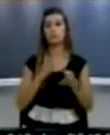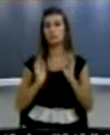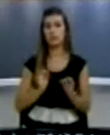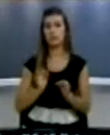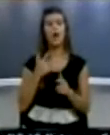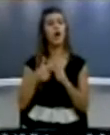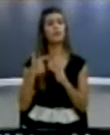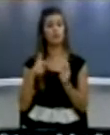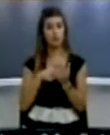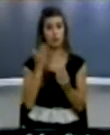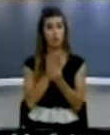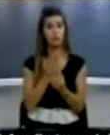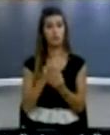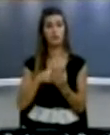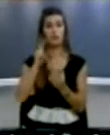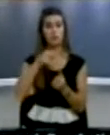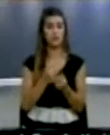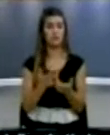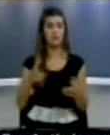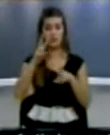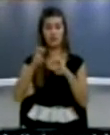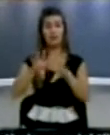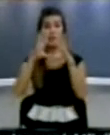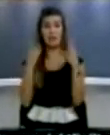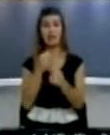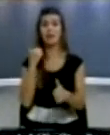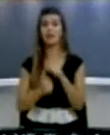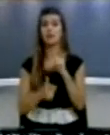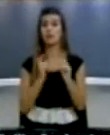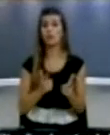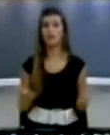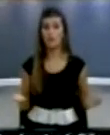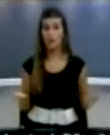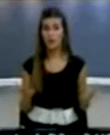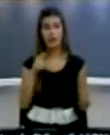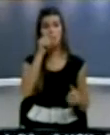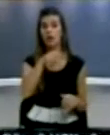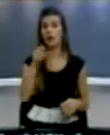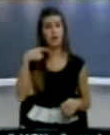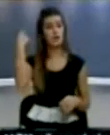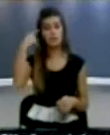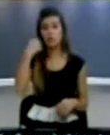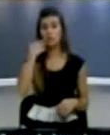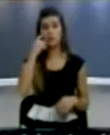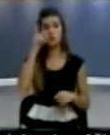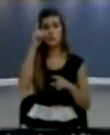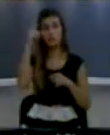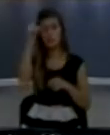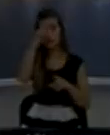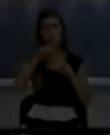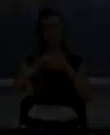para shem mekanizma që të trajtohen të gjitha krimit e luftës Pavarësish për kacis etnike edhe të viktimës edhe të kryrës